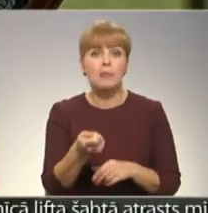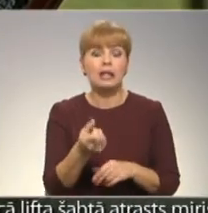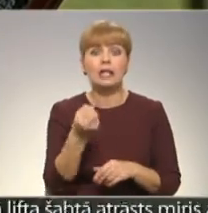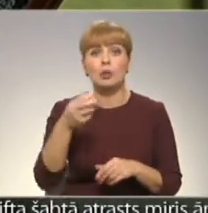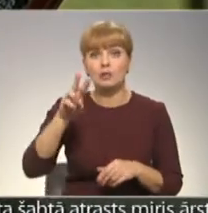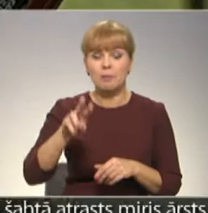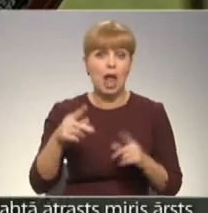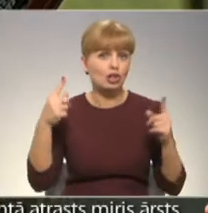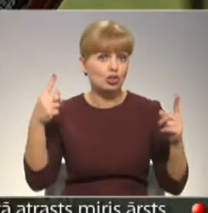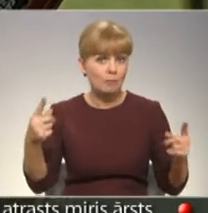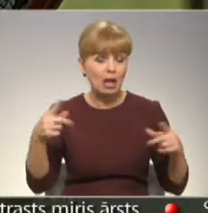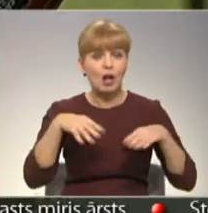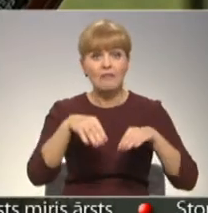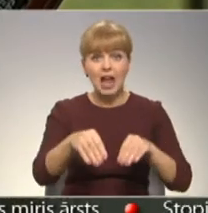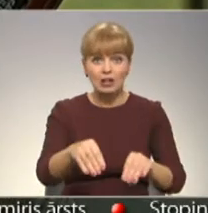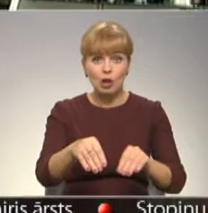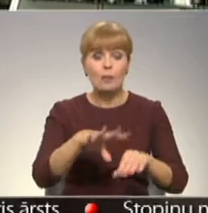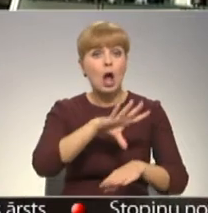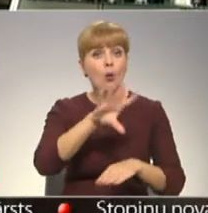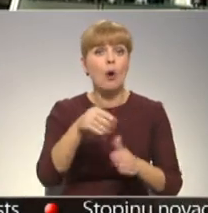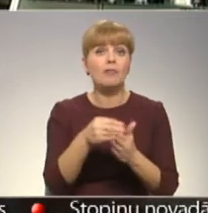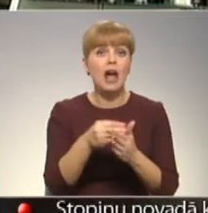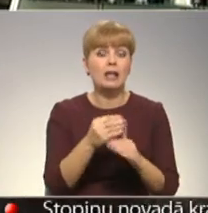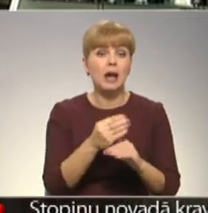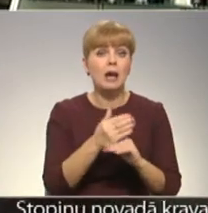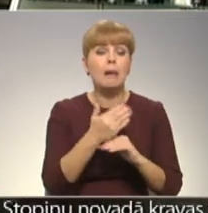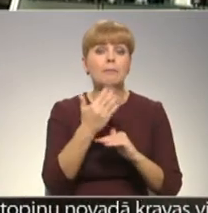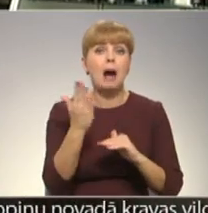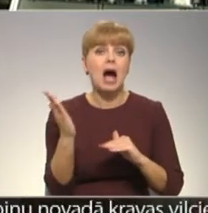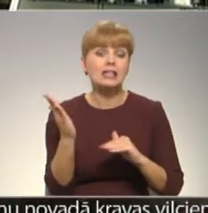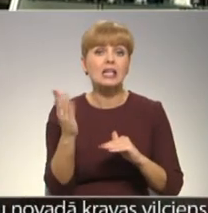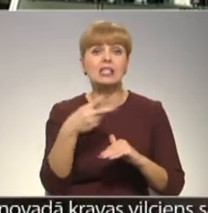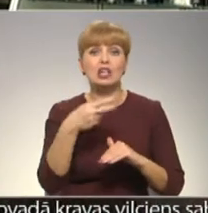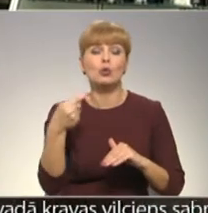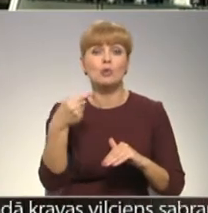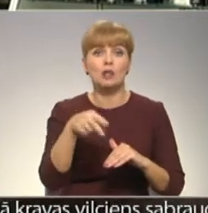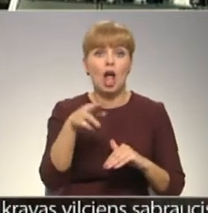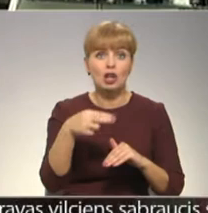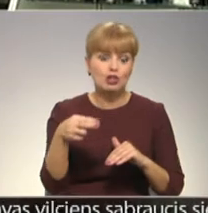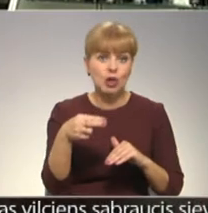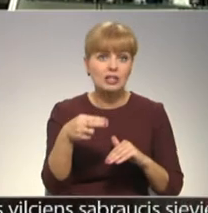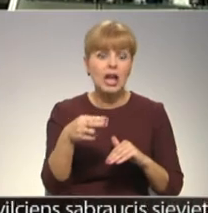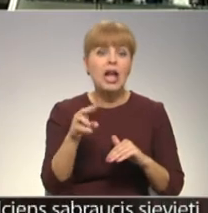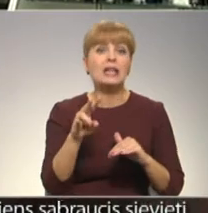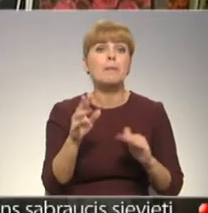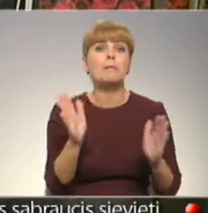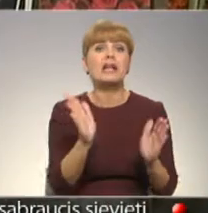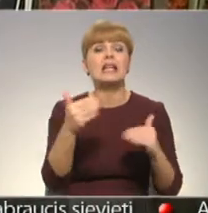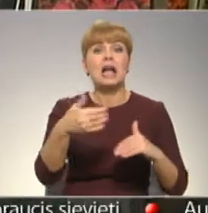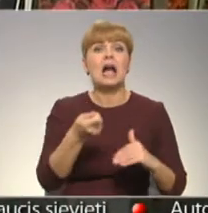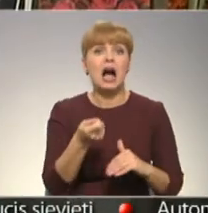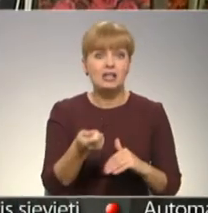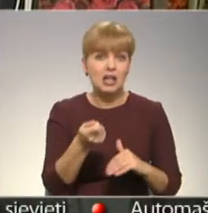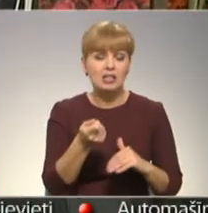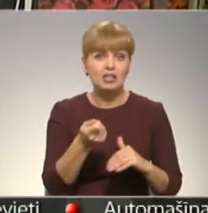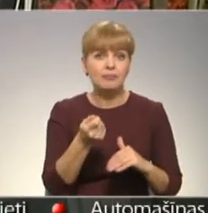mēnešu periodā veikto darījumu kopējā vērtība pārsniec 200 tūkstošus eiro, jāiegādājas hibrīda kasas aparāts. Savukārt, apgrozījums